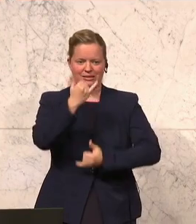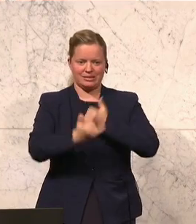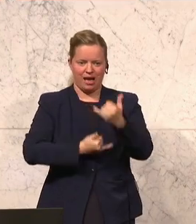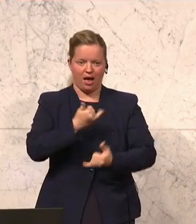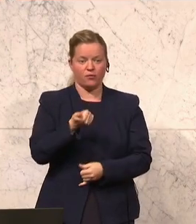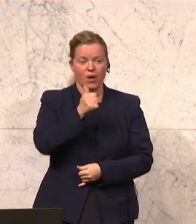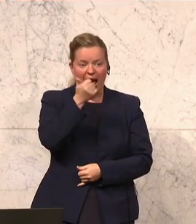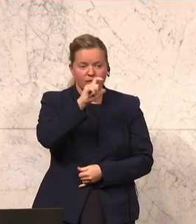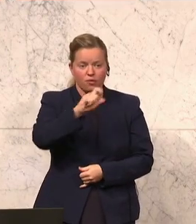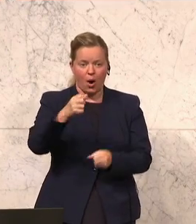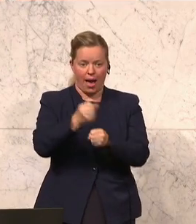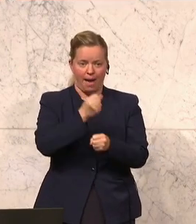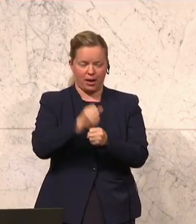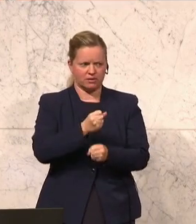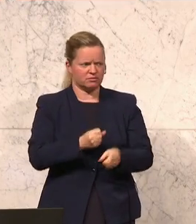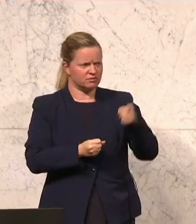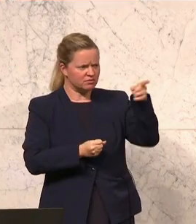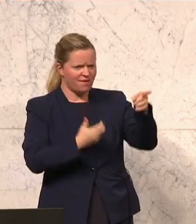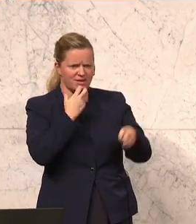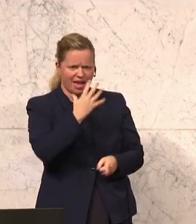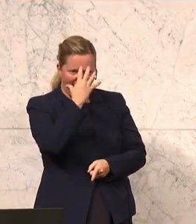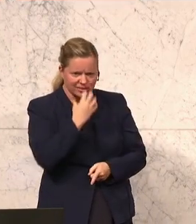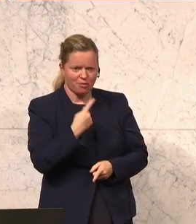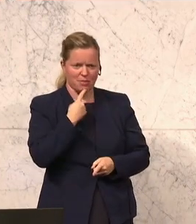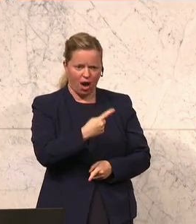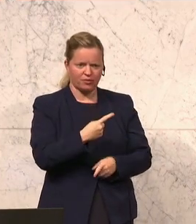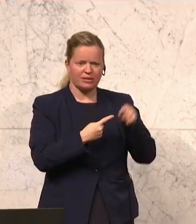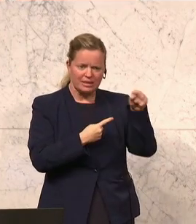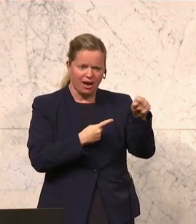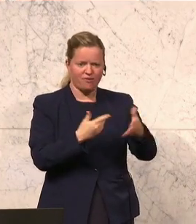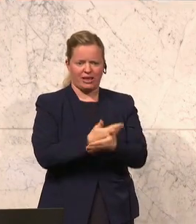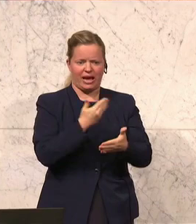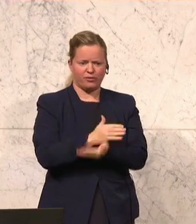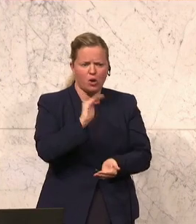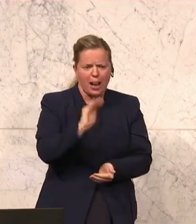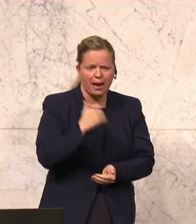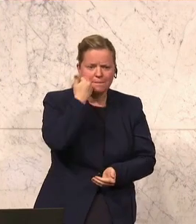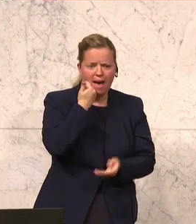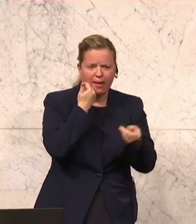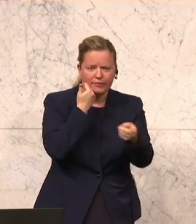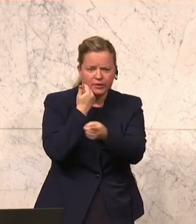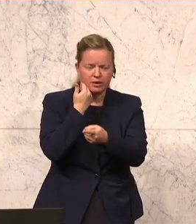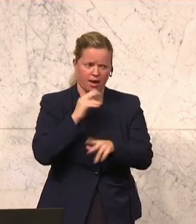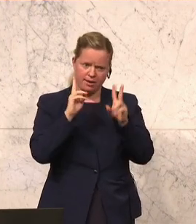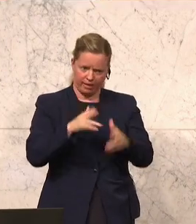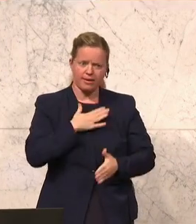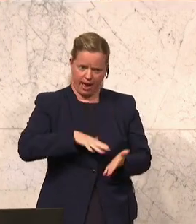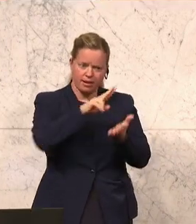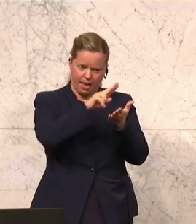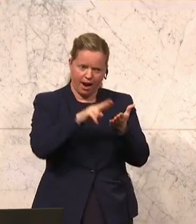eine Woche Arbeit. Und Sie wollen nur ernsthaft behaupten, Sie sind der Vertreter des kleines Mannes. Das können Sie gerne nachlesen.